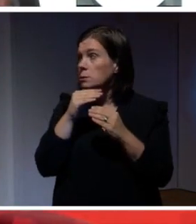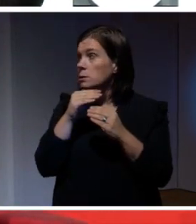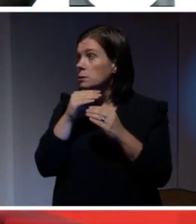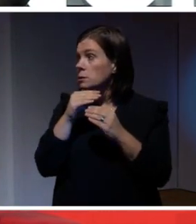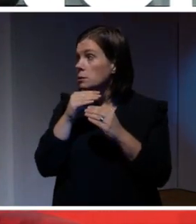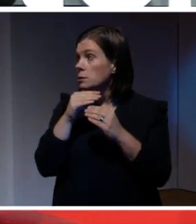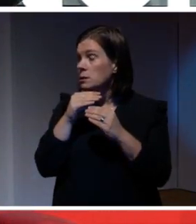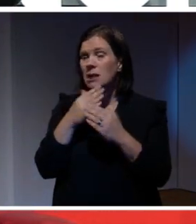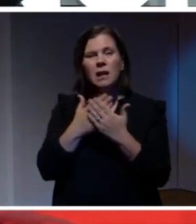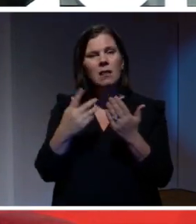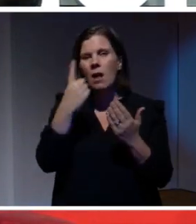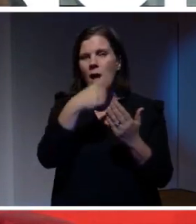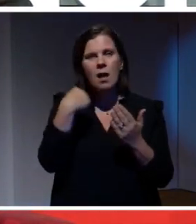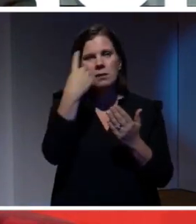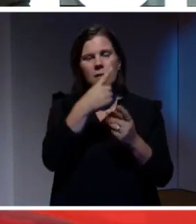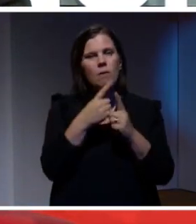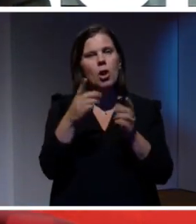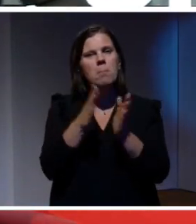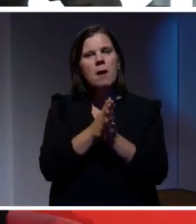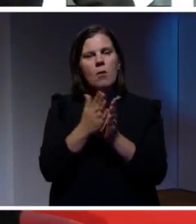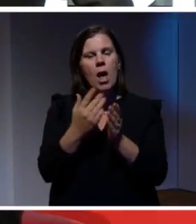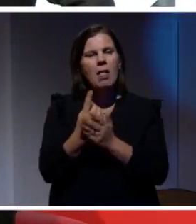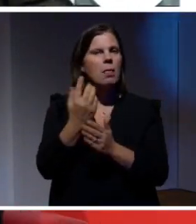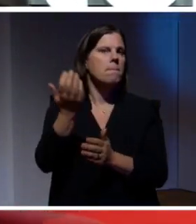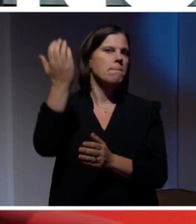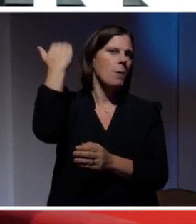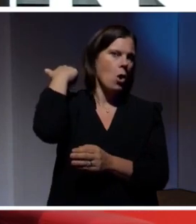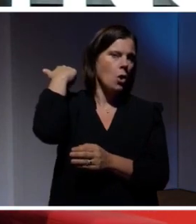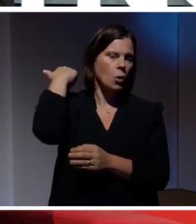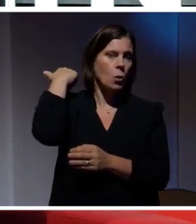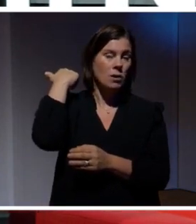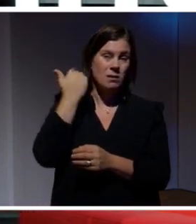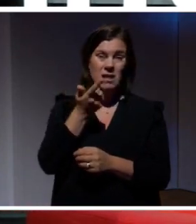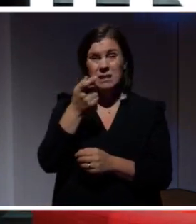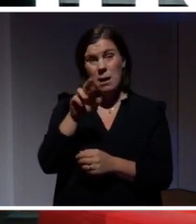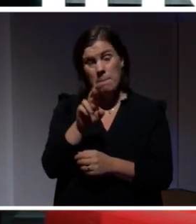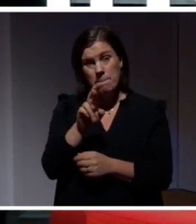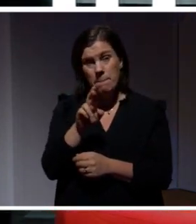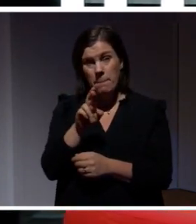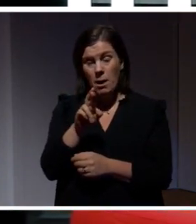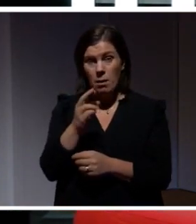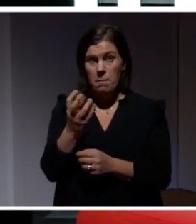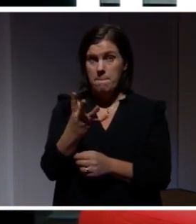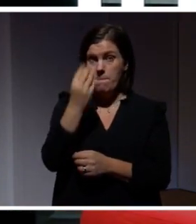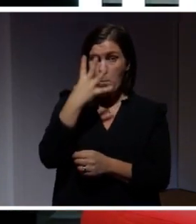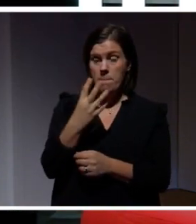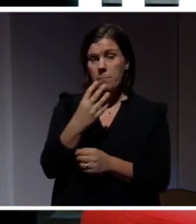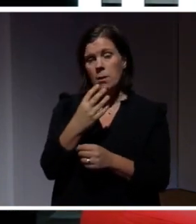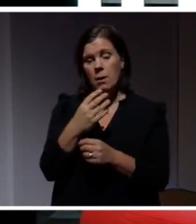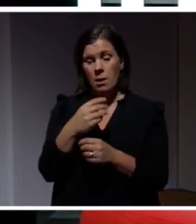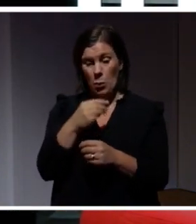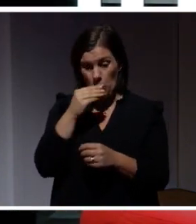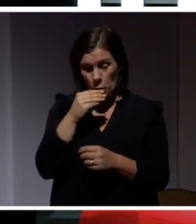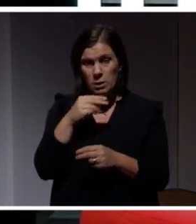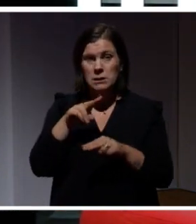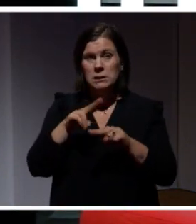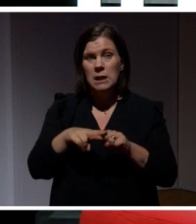Men det var inte bara ansiktet som följde med utan saker och ting som hände i bakgrunden. Så till exempel så följde det med information om att personen som